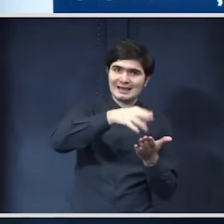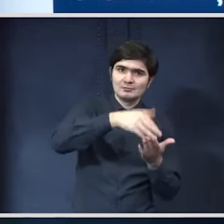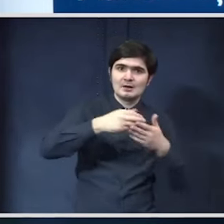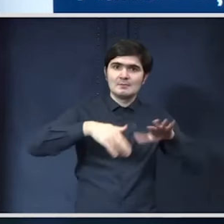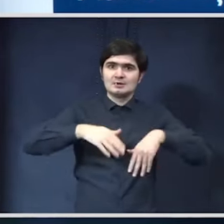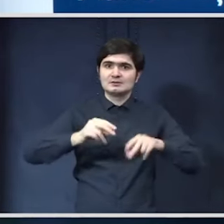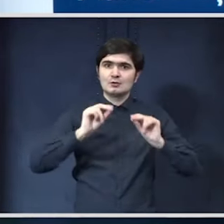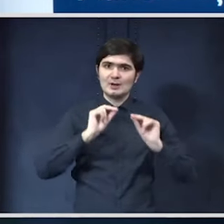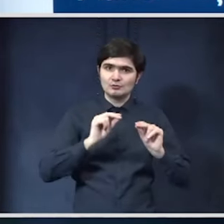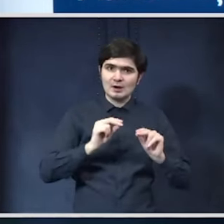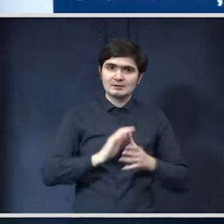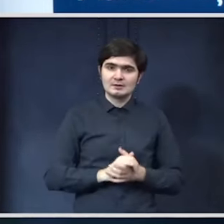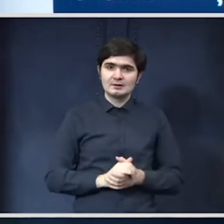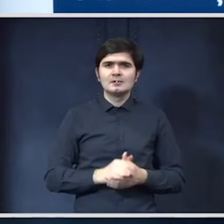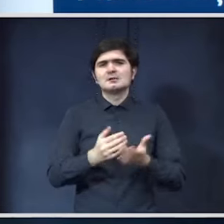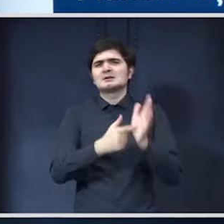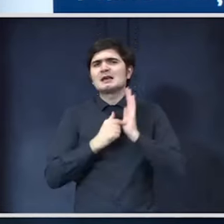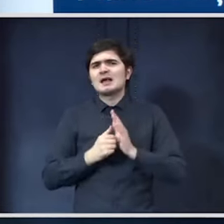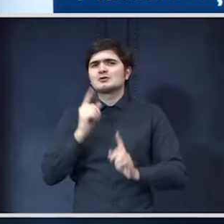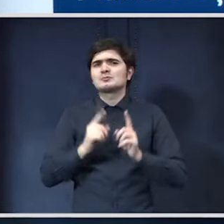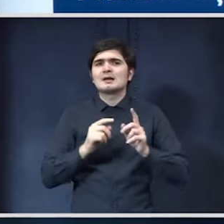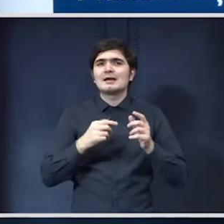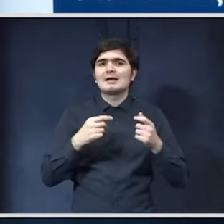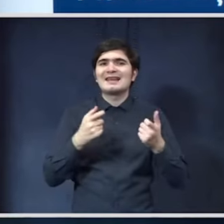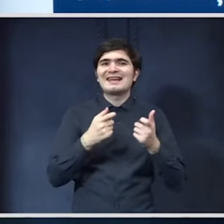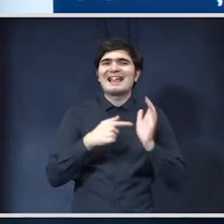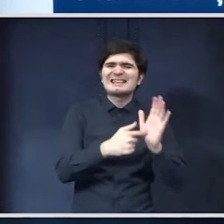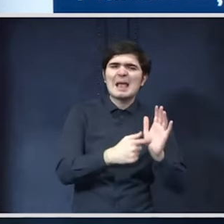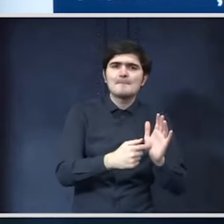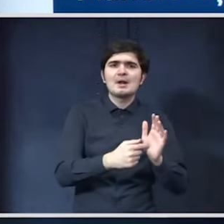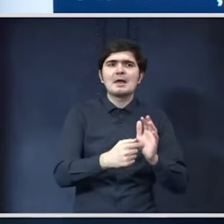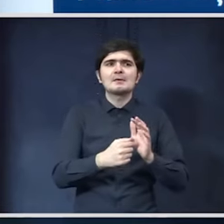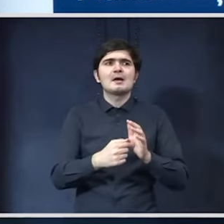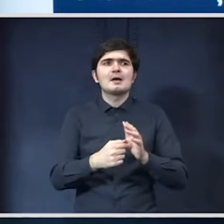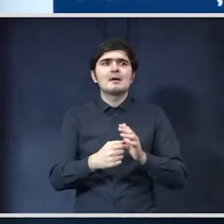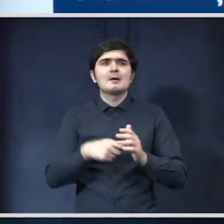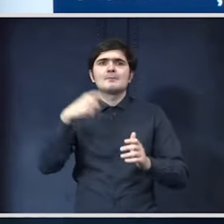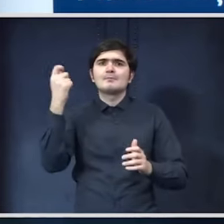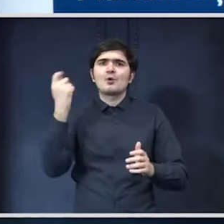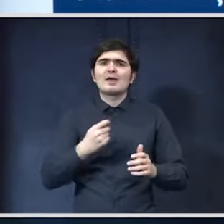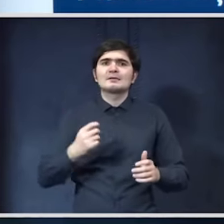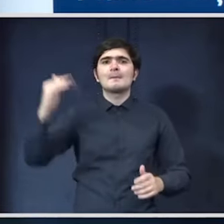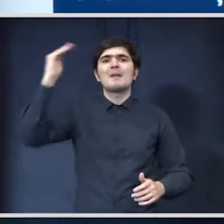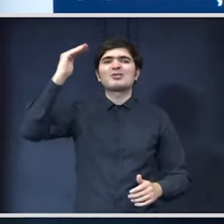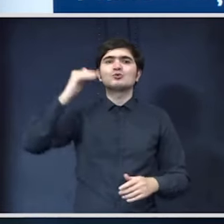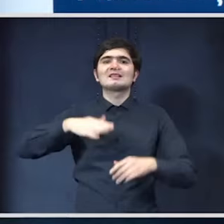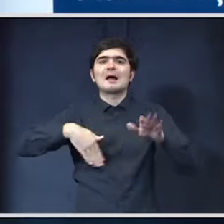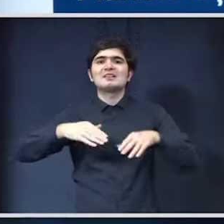Ministerul Educației adică să ne dați câteva exemple despre proiecte mature în desfășurare aflate la Ministerul Educației